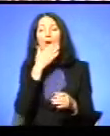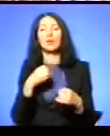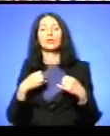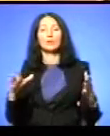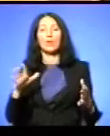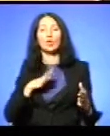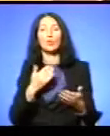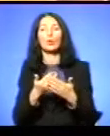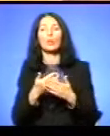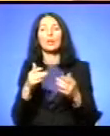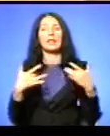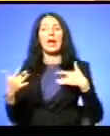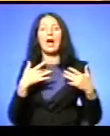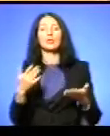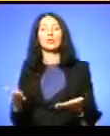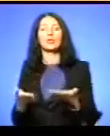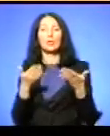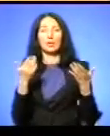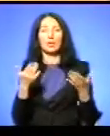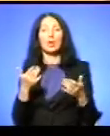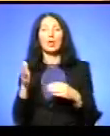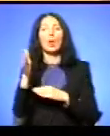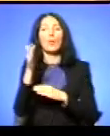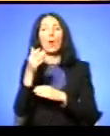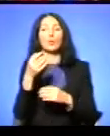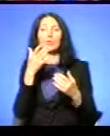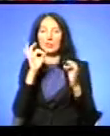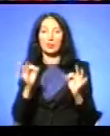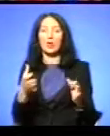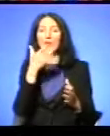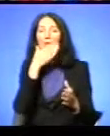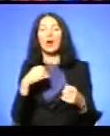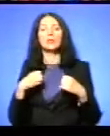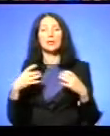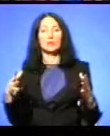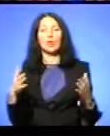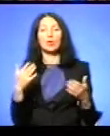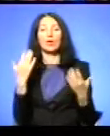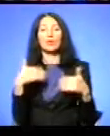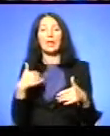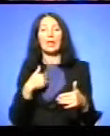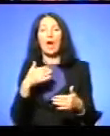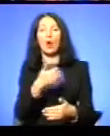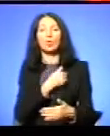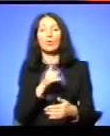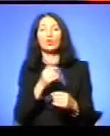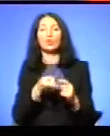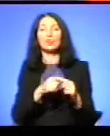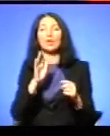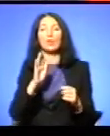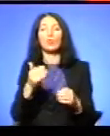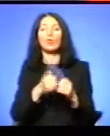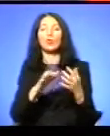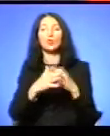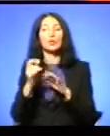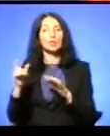театром, піднімали знамена національне, справді гарне свято І вже, я хотів би, щоб це було в кожного селянина, в